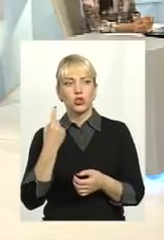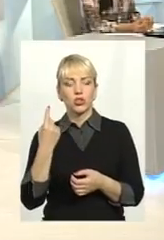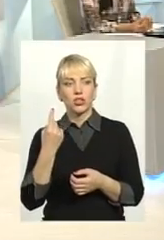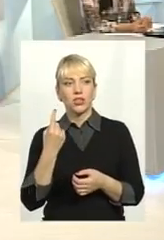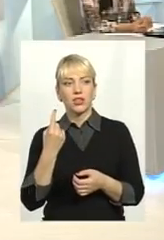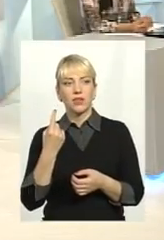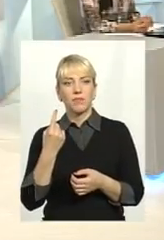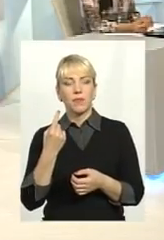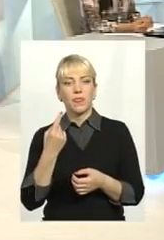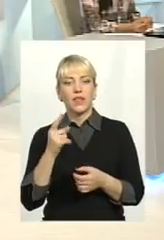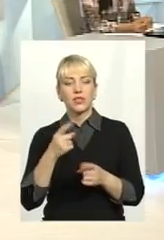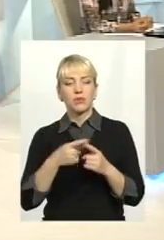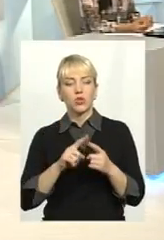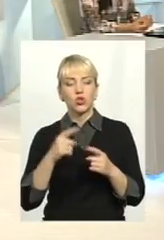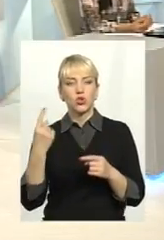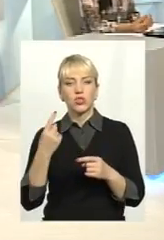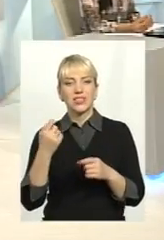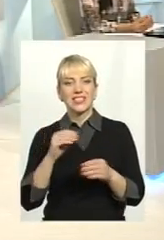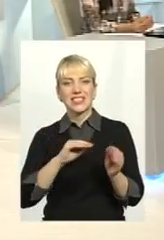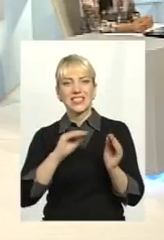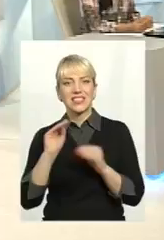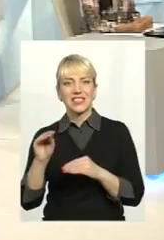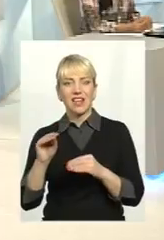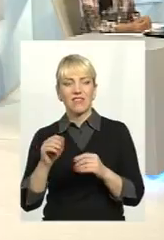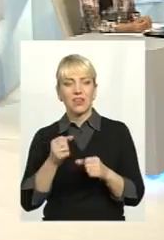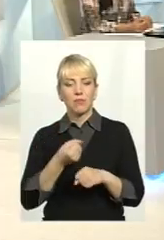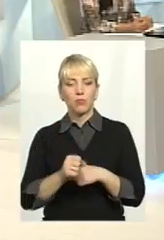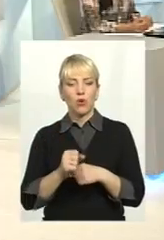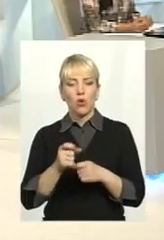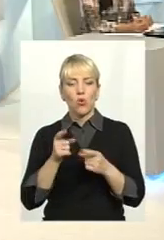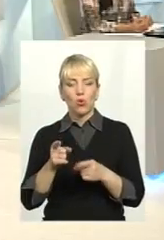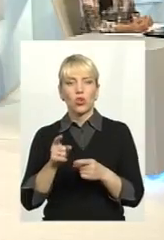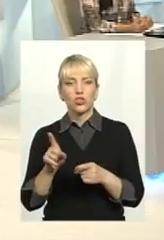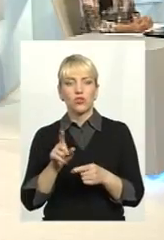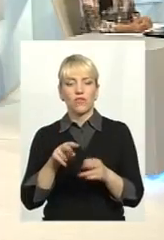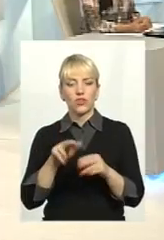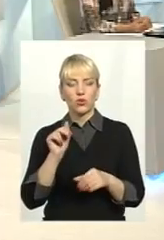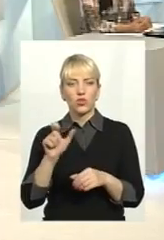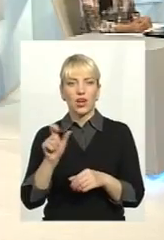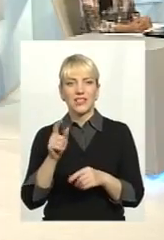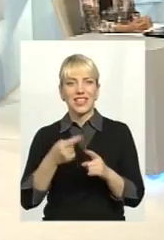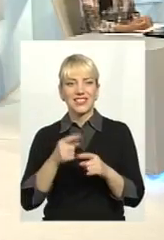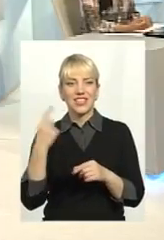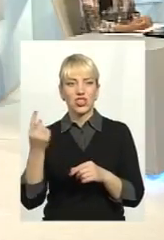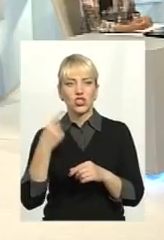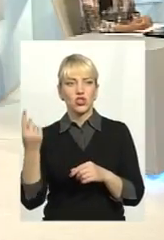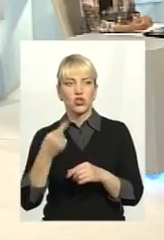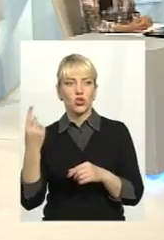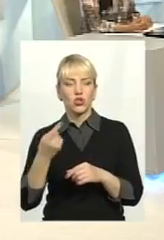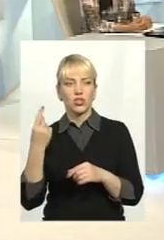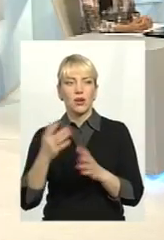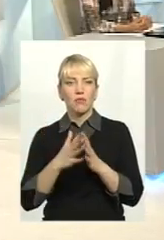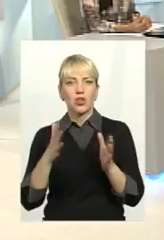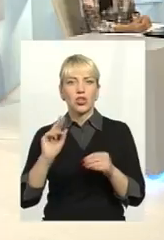що ці щотчики ставили пряму собу, угрожаючи, що відключать газ. А тепер цей щотчик считає більше, чим